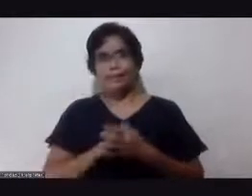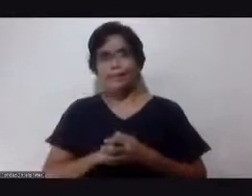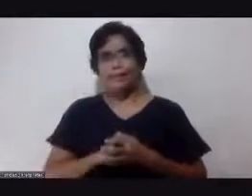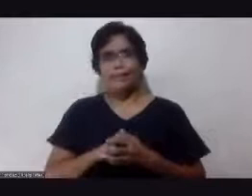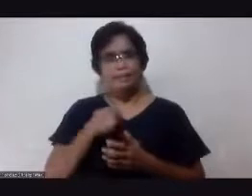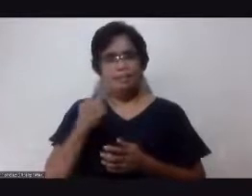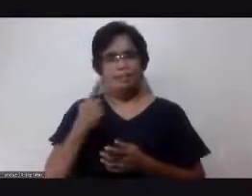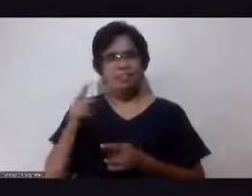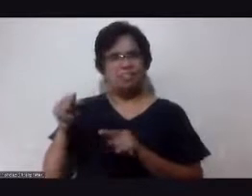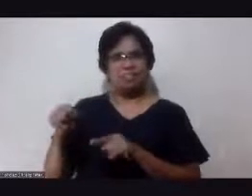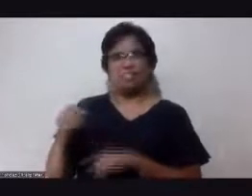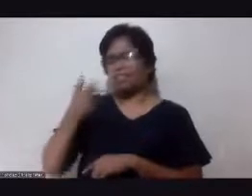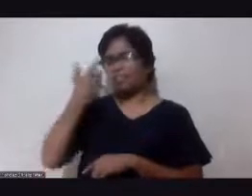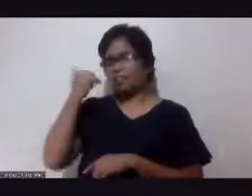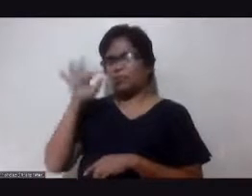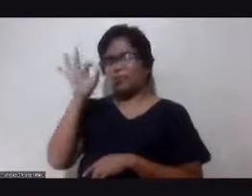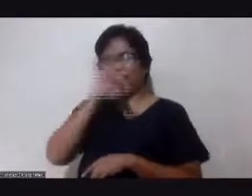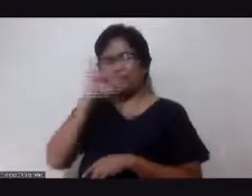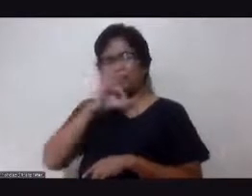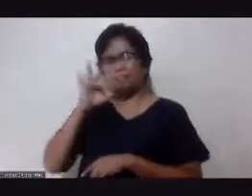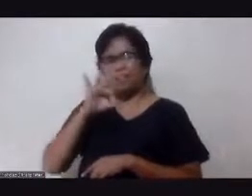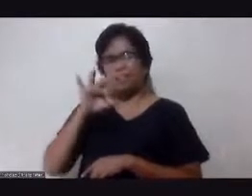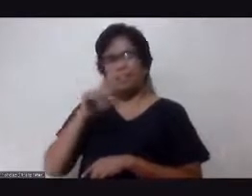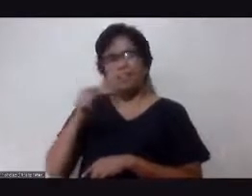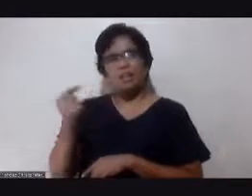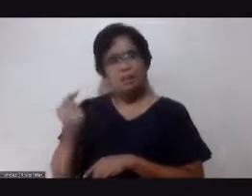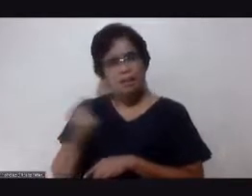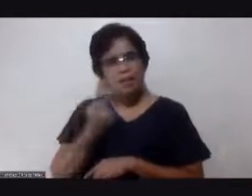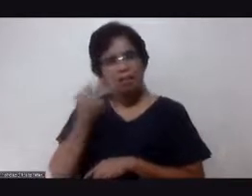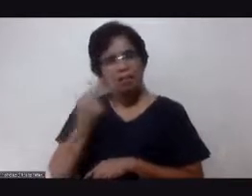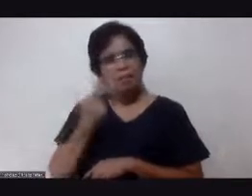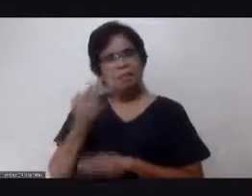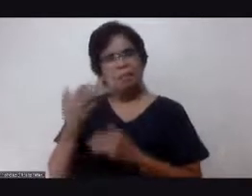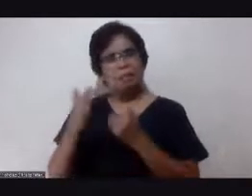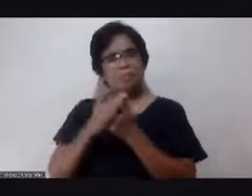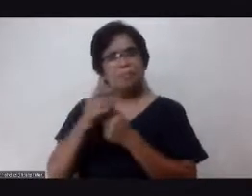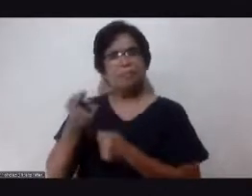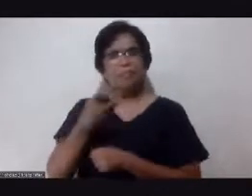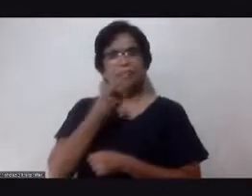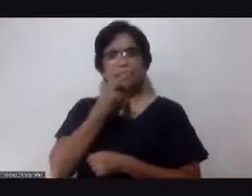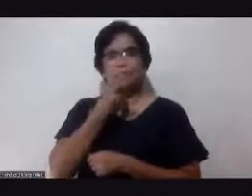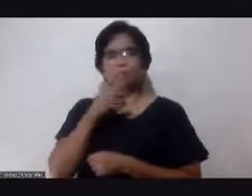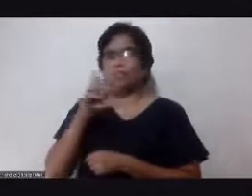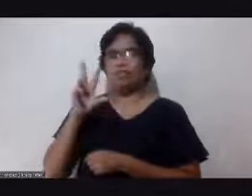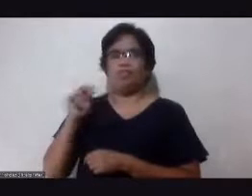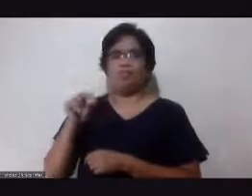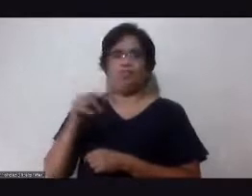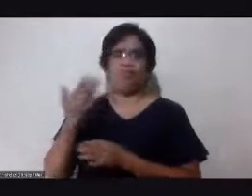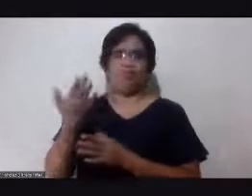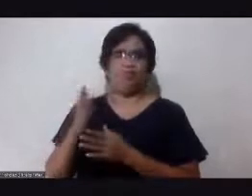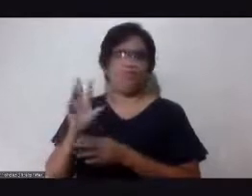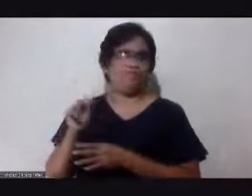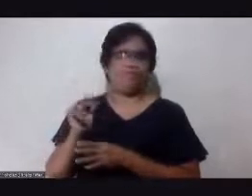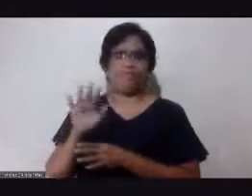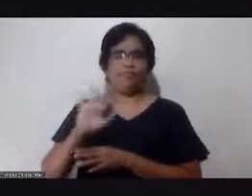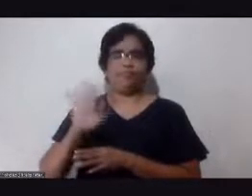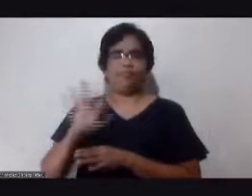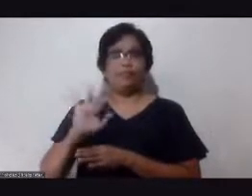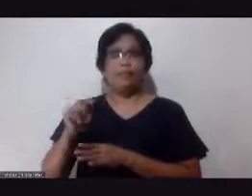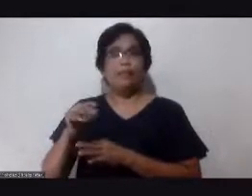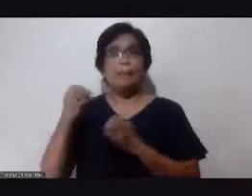mga Pilipino, malapitin, lapitin sa diabetes. Yes. Hindi po, hindi po yan totoo. Aha. Okay?